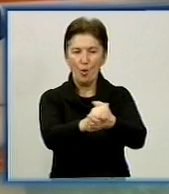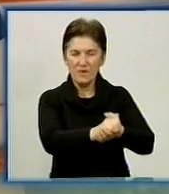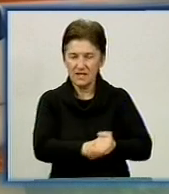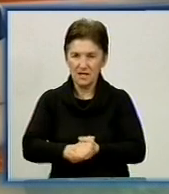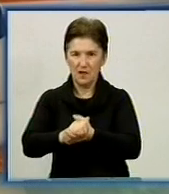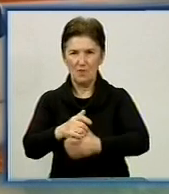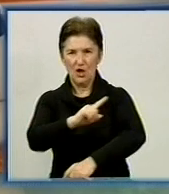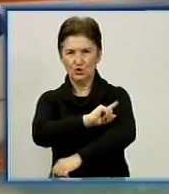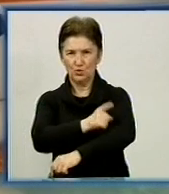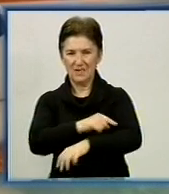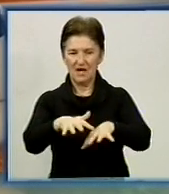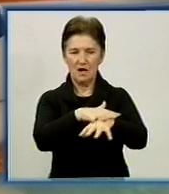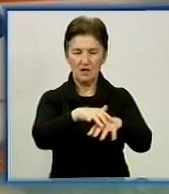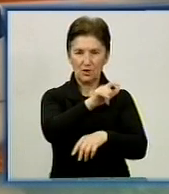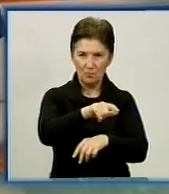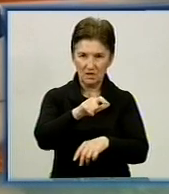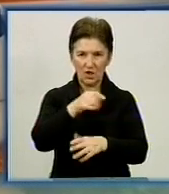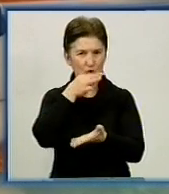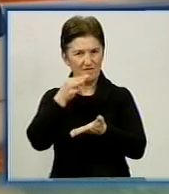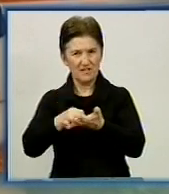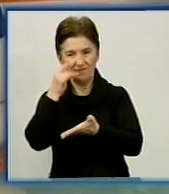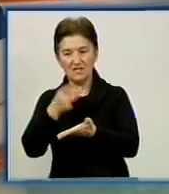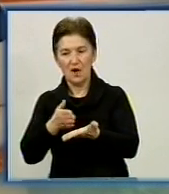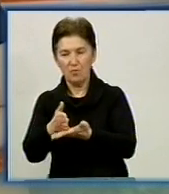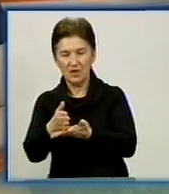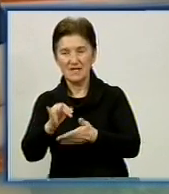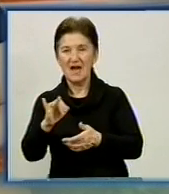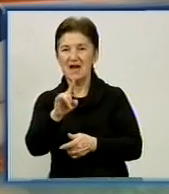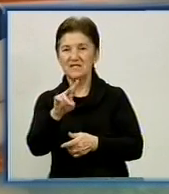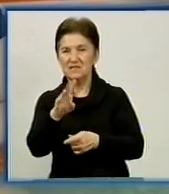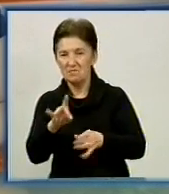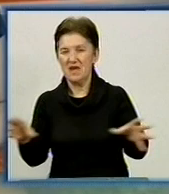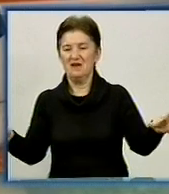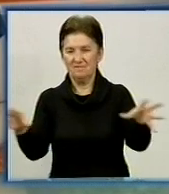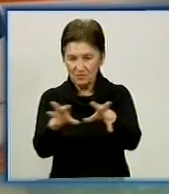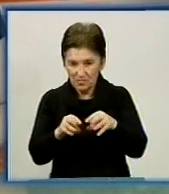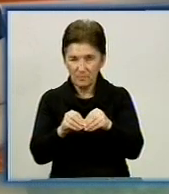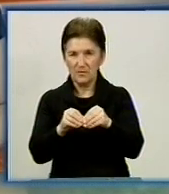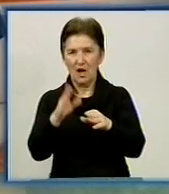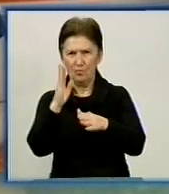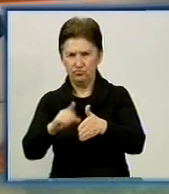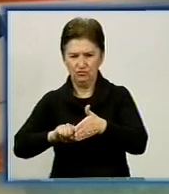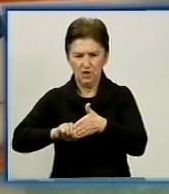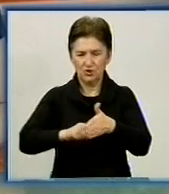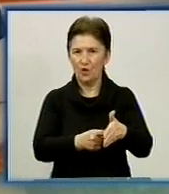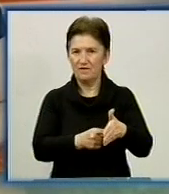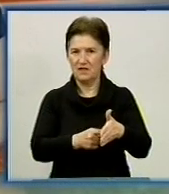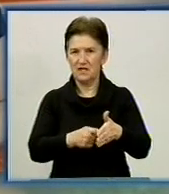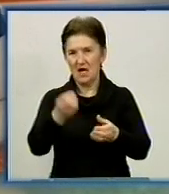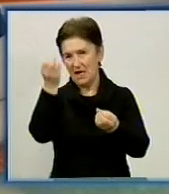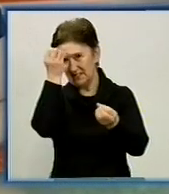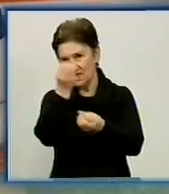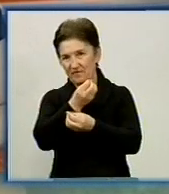громадськості, відповідальних політиків і ЗМІ. Держкомтелерадіо України буде неохильно відстоювати цивілізовані та